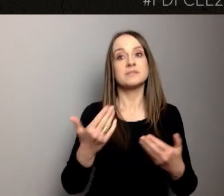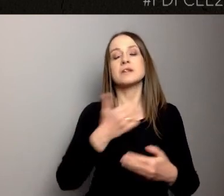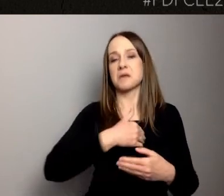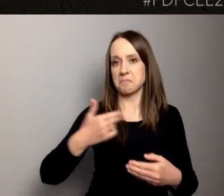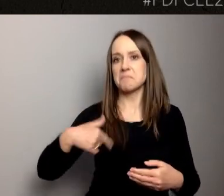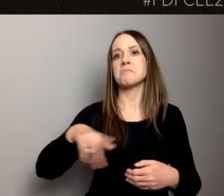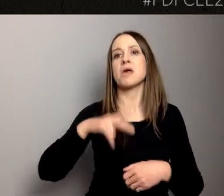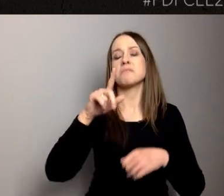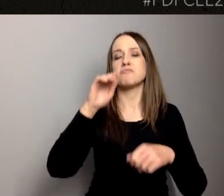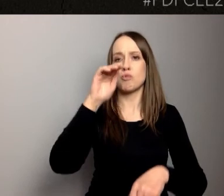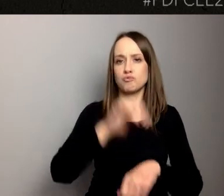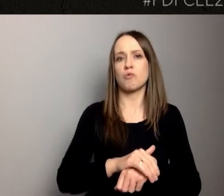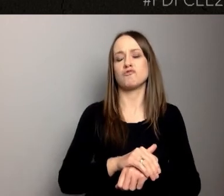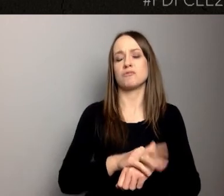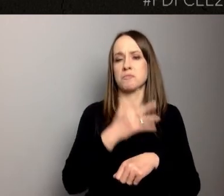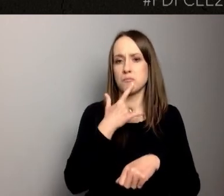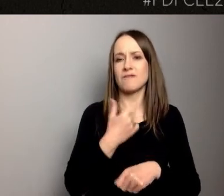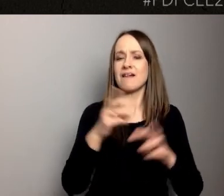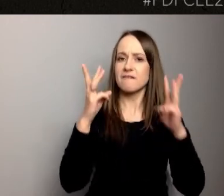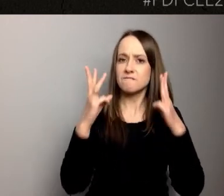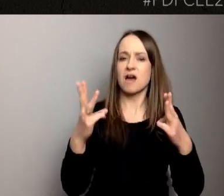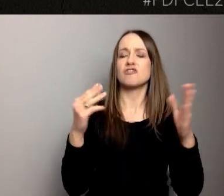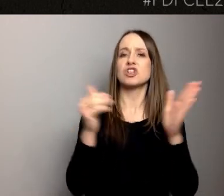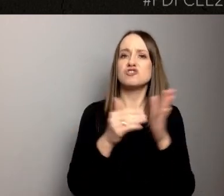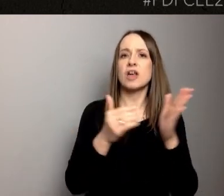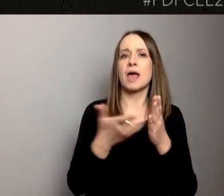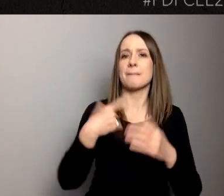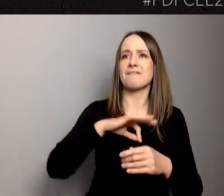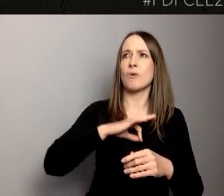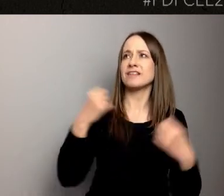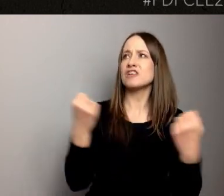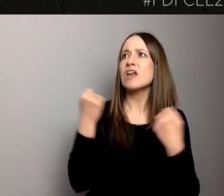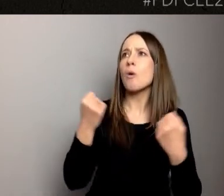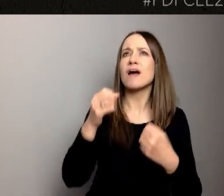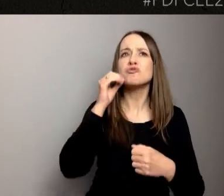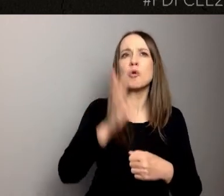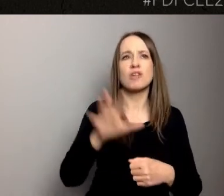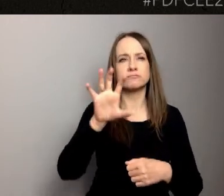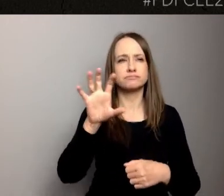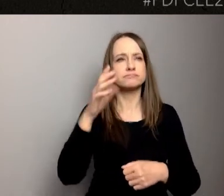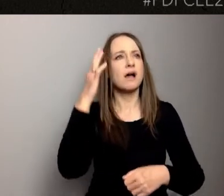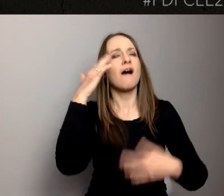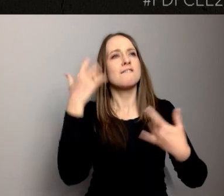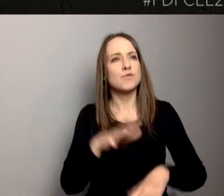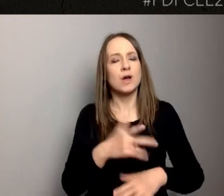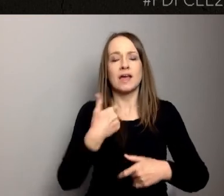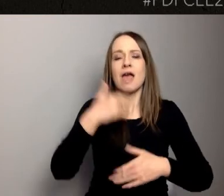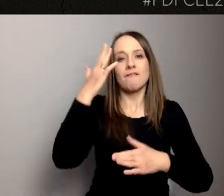że ważne jest to, żeby obserwować swoje działania w dniu codziennym, czyli wiedzieć, czego ja potrzebuję i czego ja oczekuję,